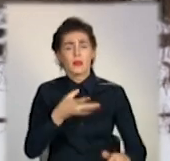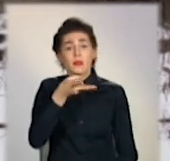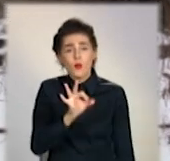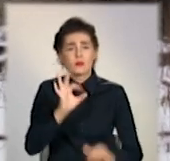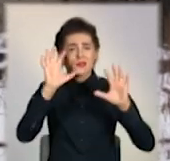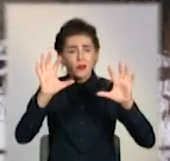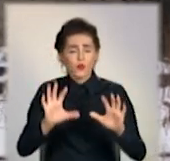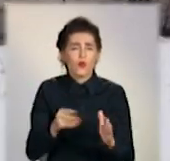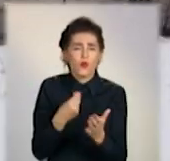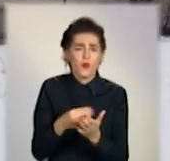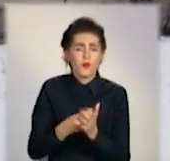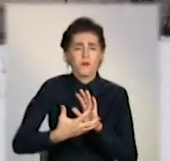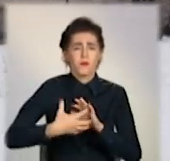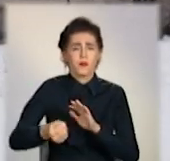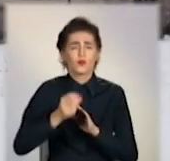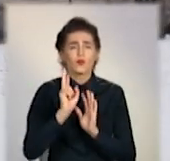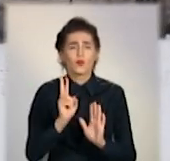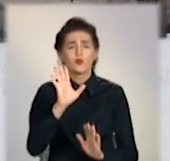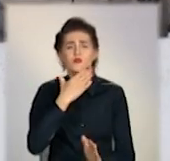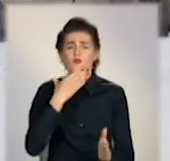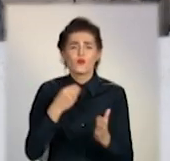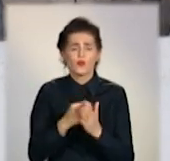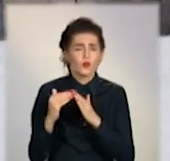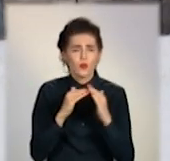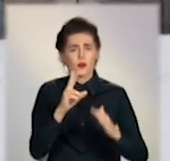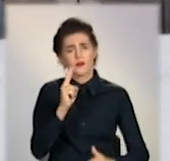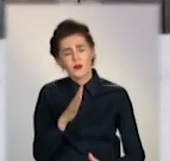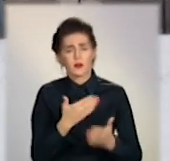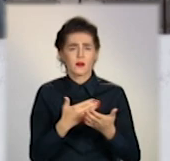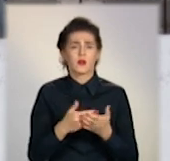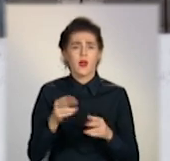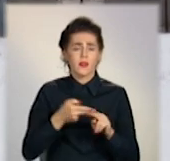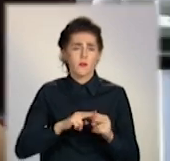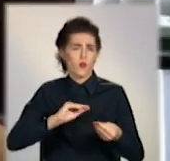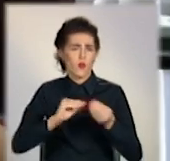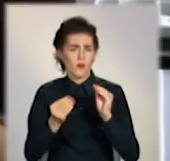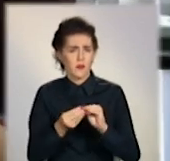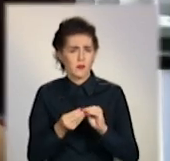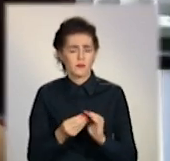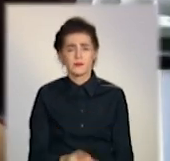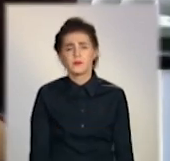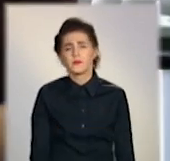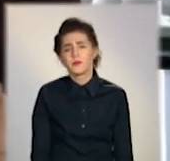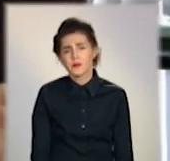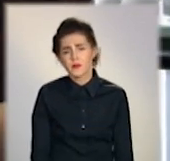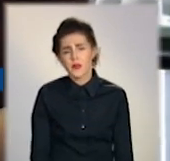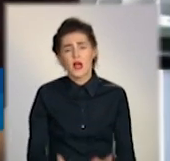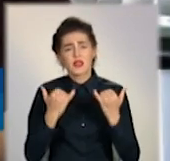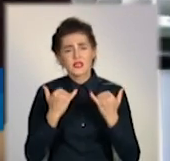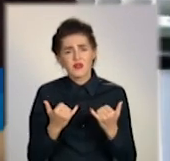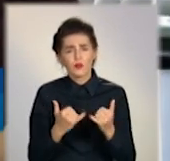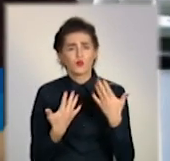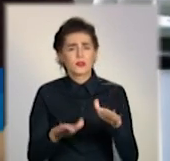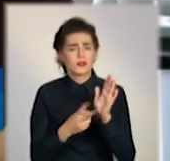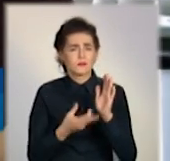компенсацію отримають лише власники квартир та будинків. І у цьому велика проблема. На сьогодні сім сімей вже